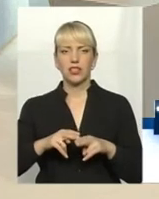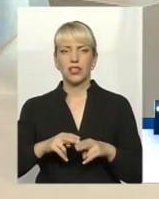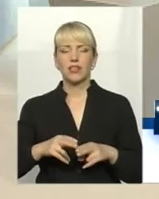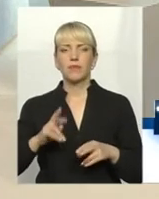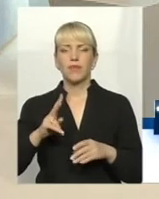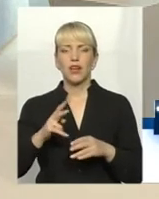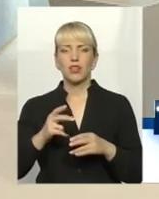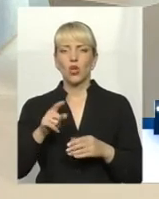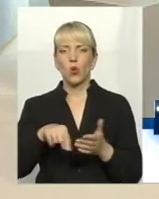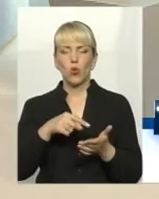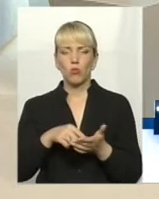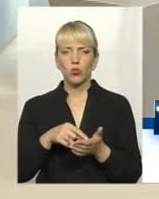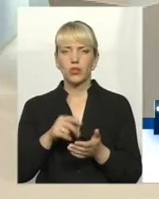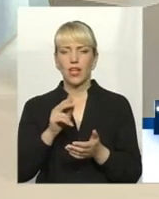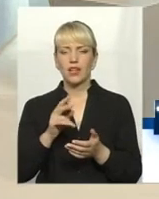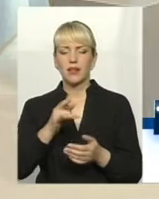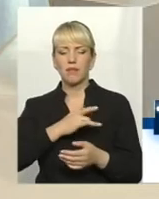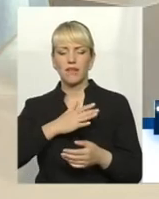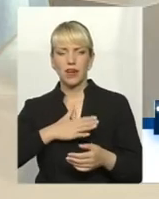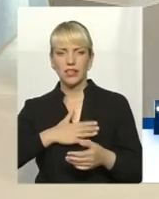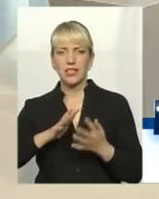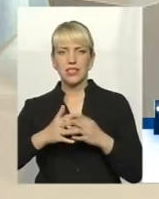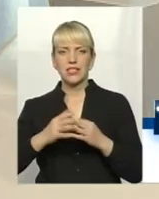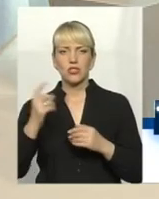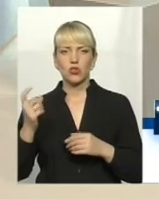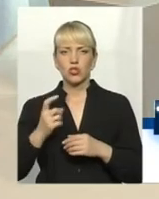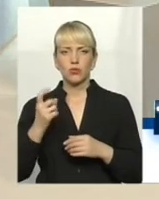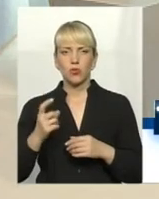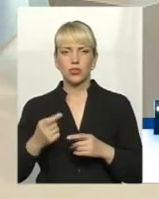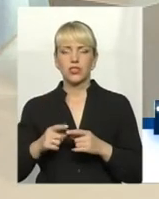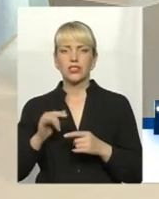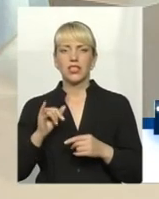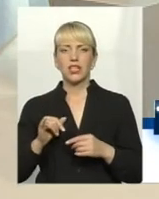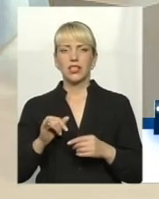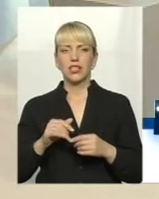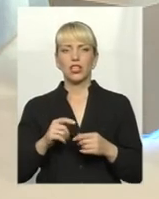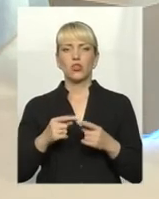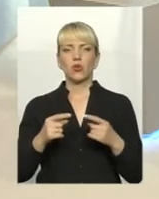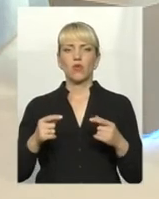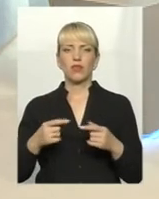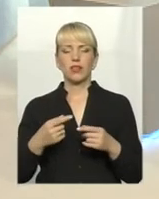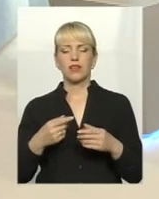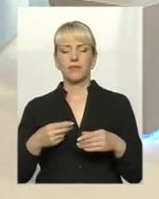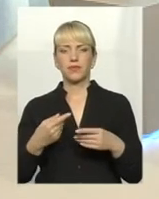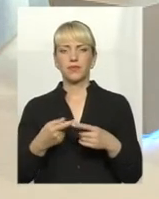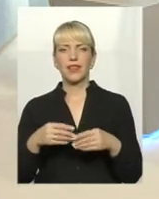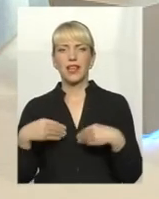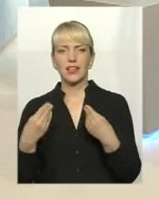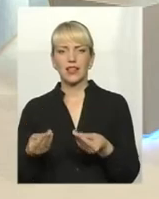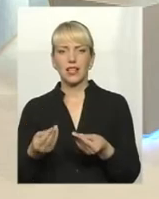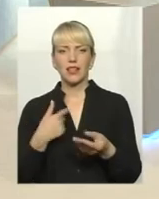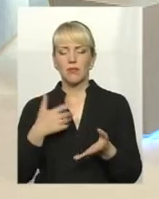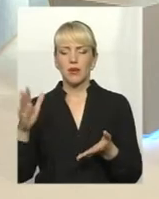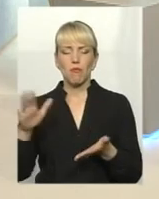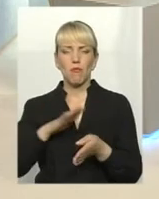як і комунальної, так і приватної, і сільськогосподарські товароуробники надали. Ми повністю прибрали в придорожні